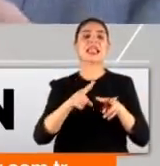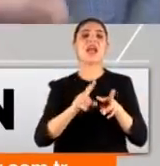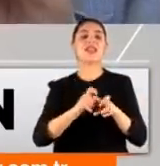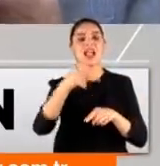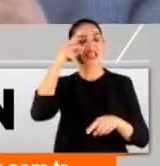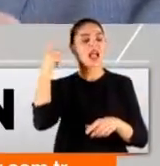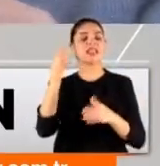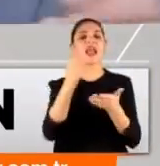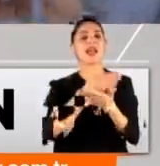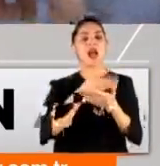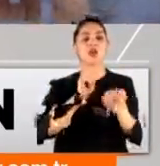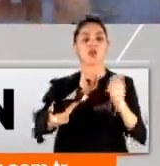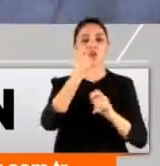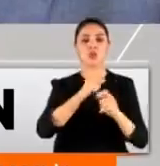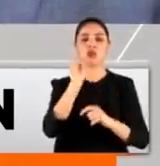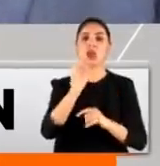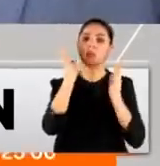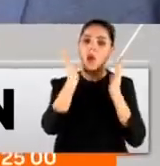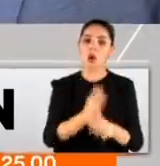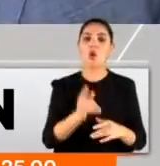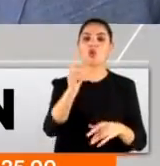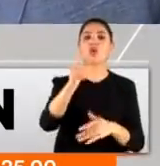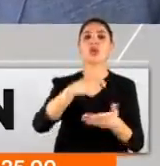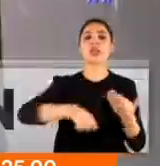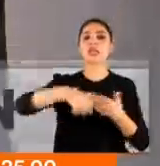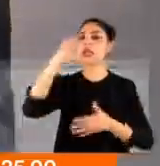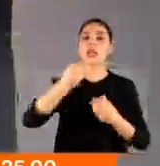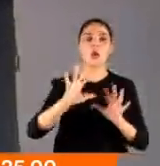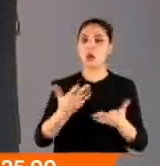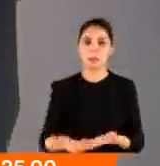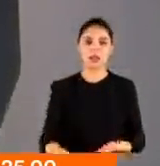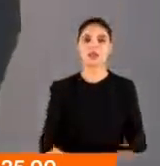Kredi kartında limiti bitmiş dahi olsa gidip kredi çekebilirler.